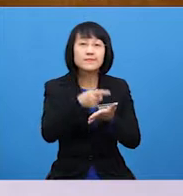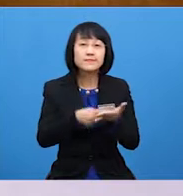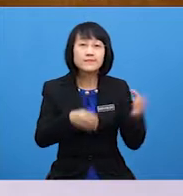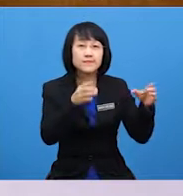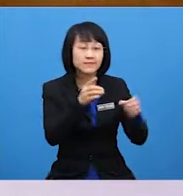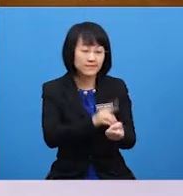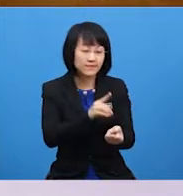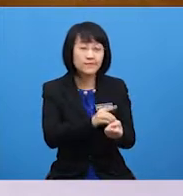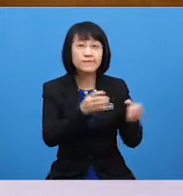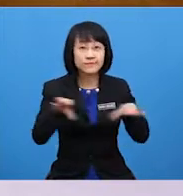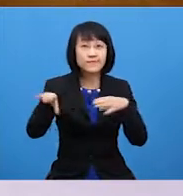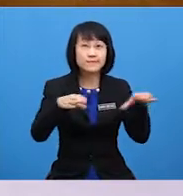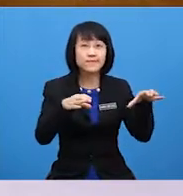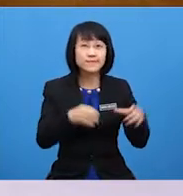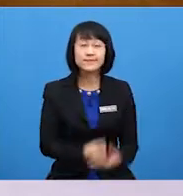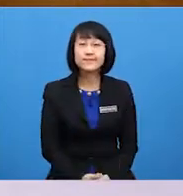a doctor do?